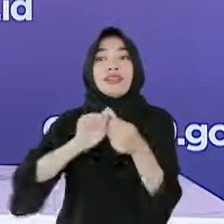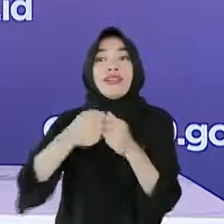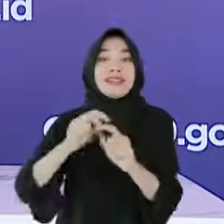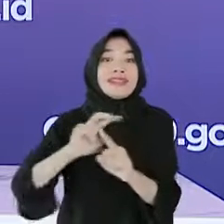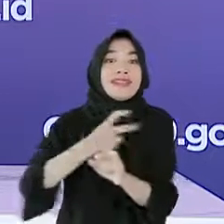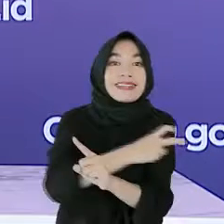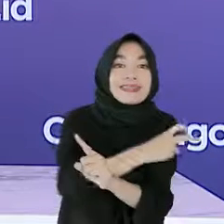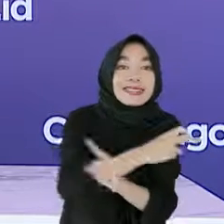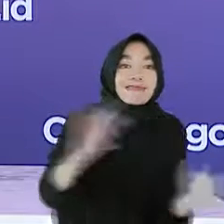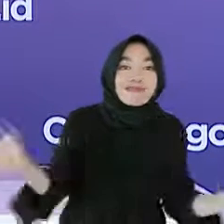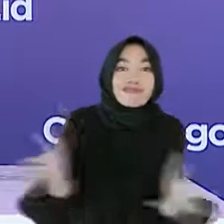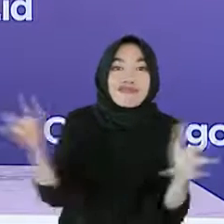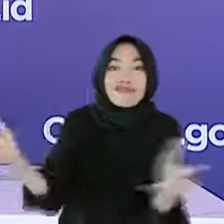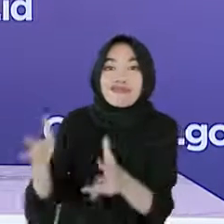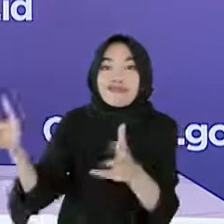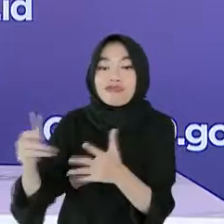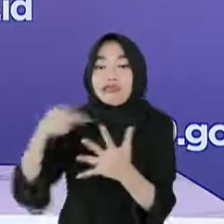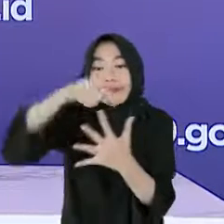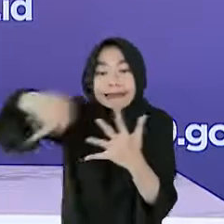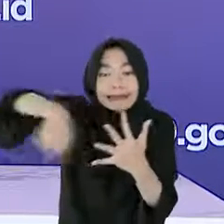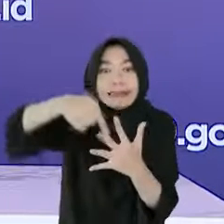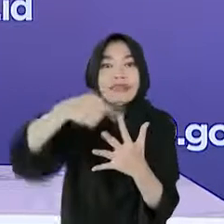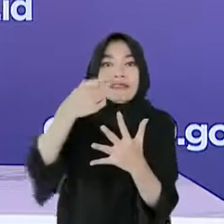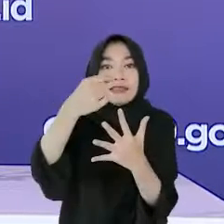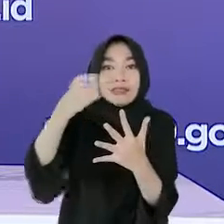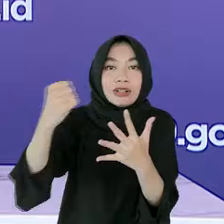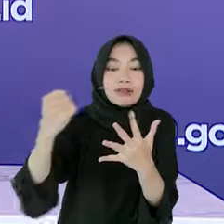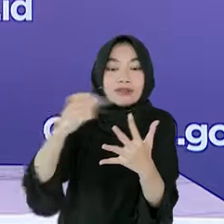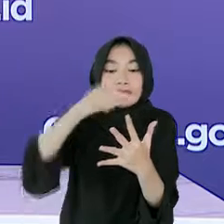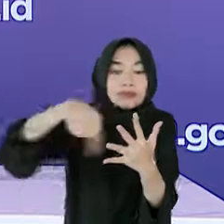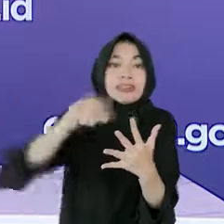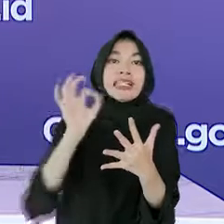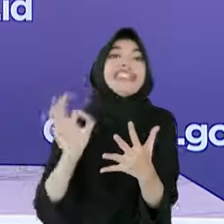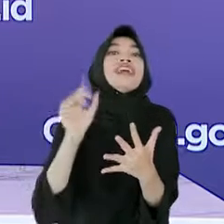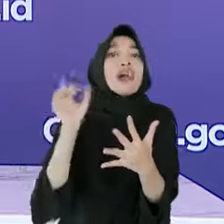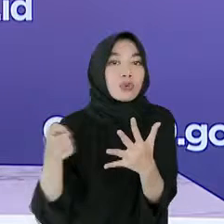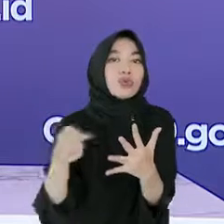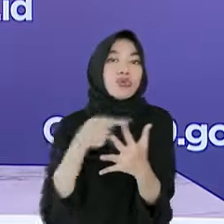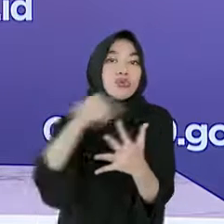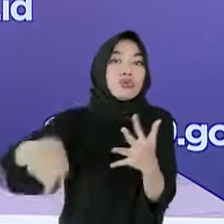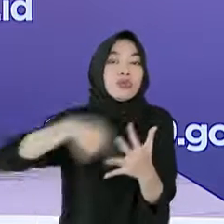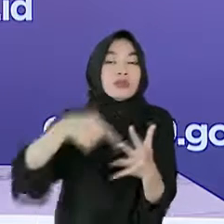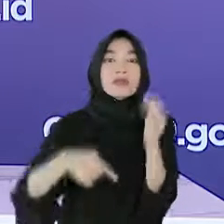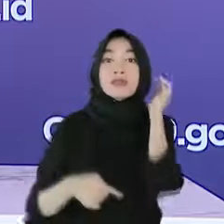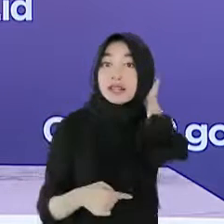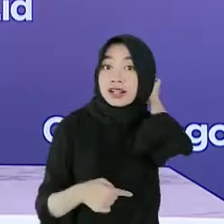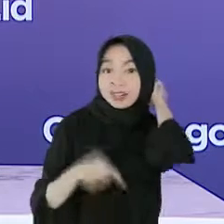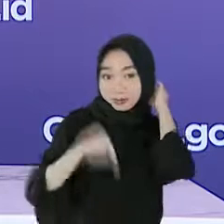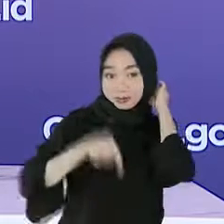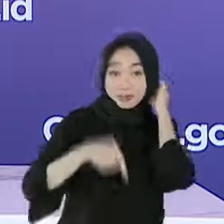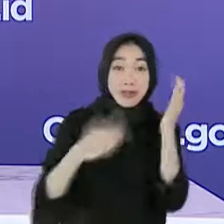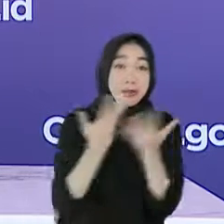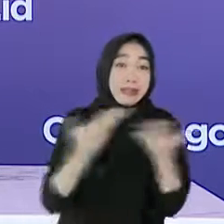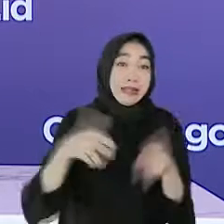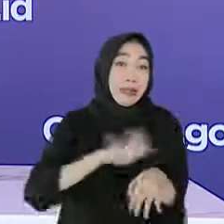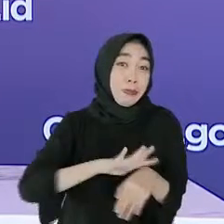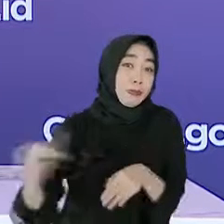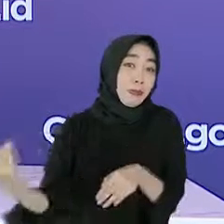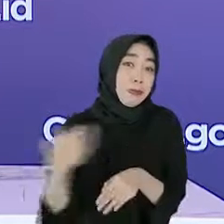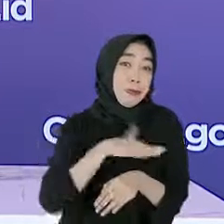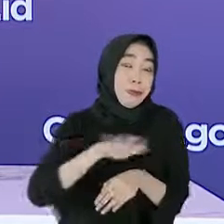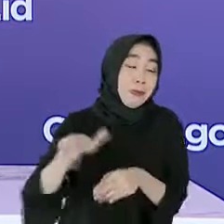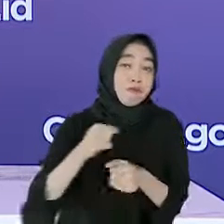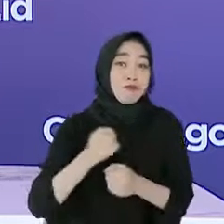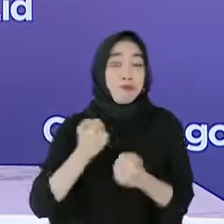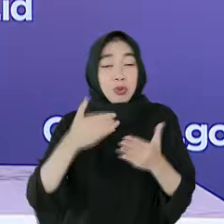serta pelacakan kontak erat. Dengan mobilitas yang mulai meningkat serta aktivitas sosial ekonomi yang